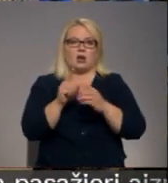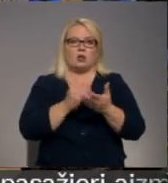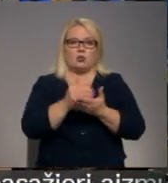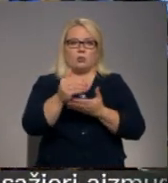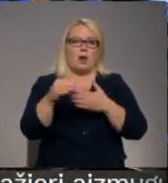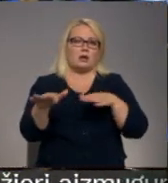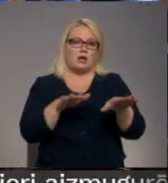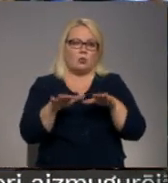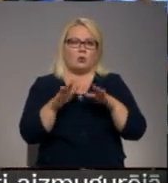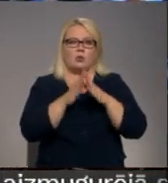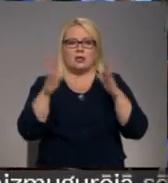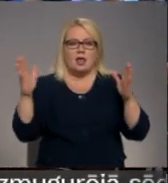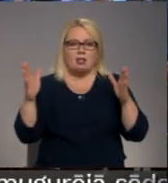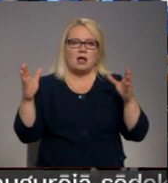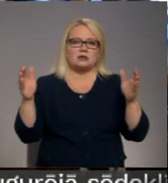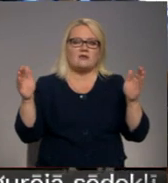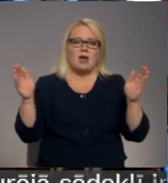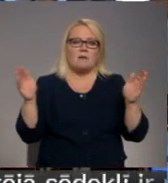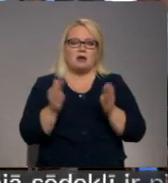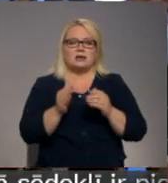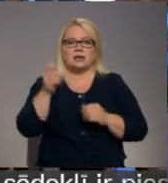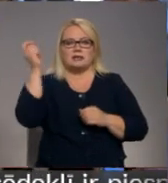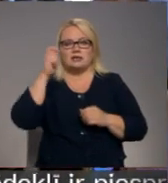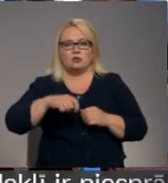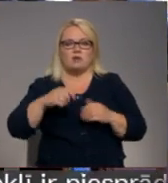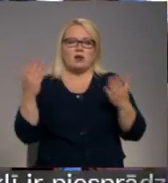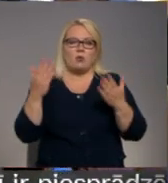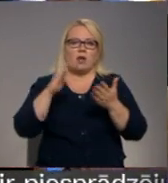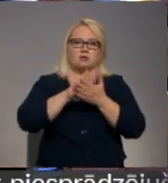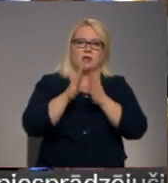rīkojot lielākas vai mazākas izsoles vai kādus darījumus.